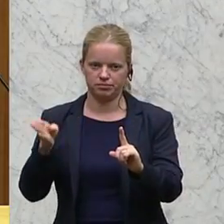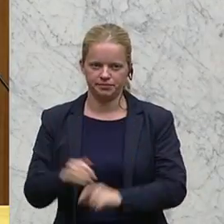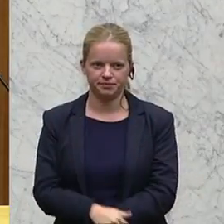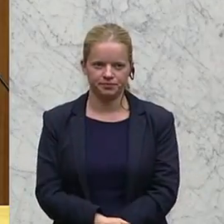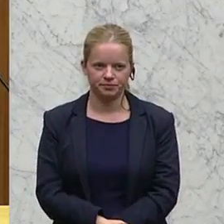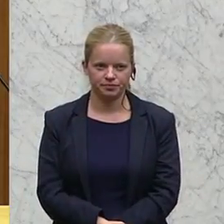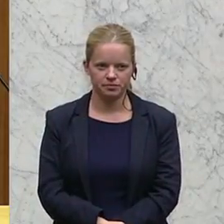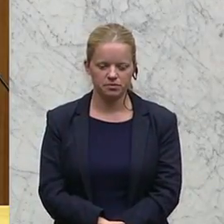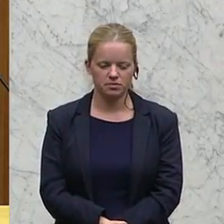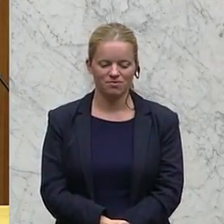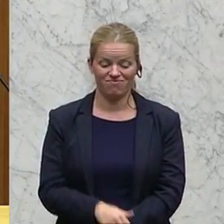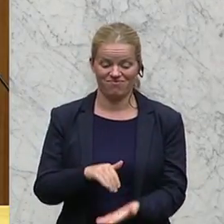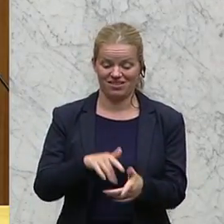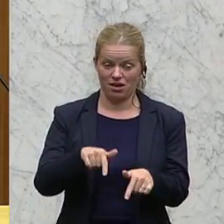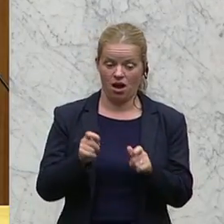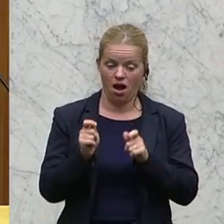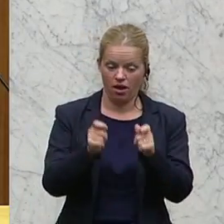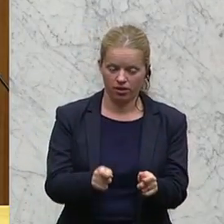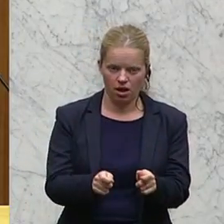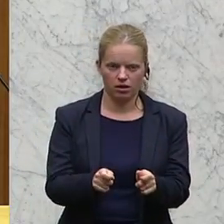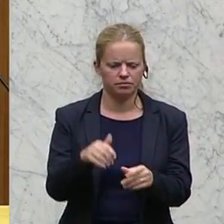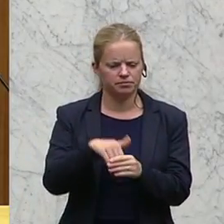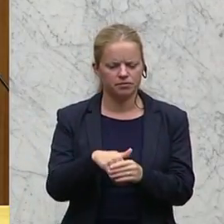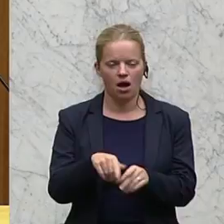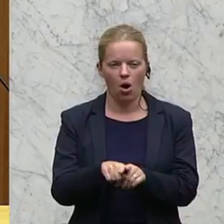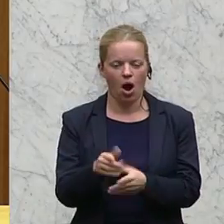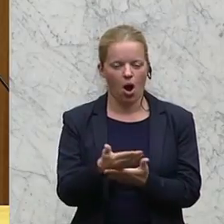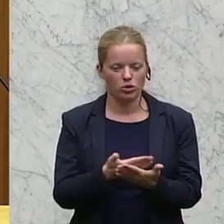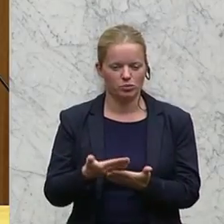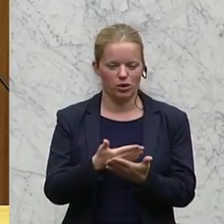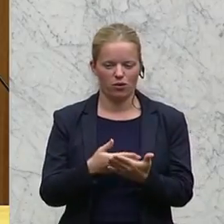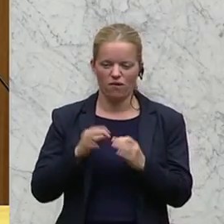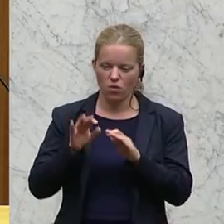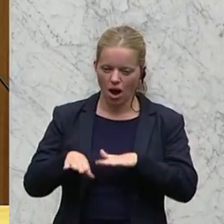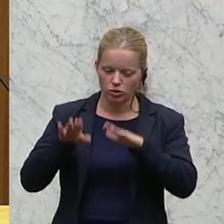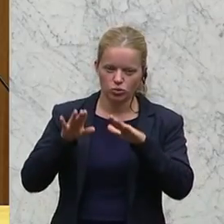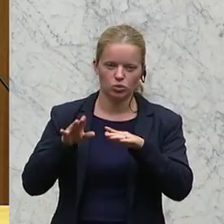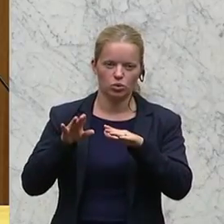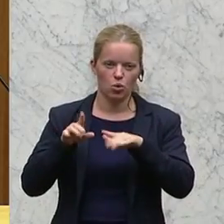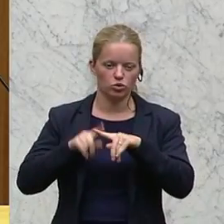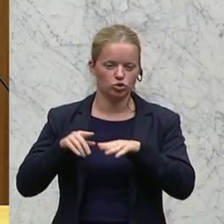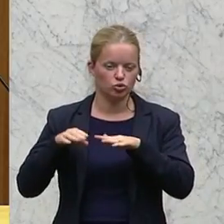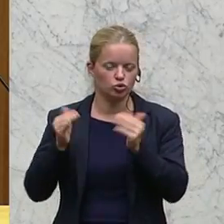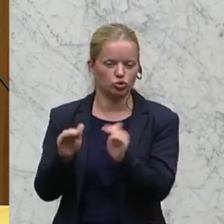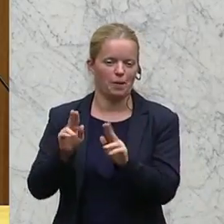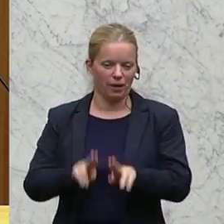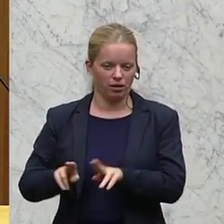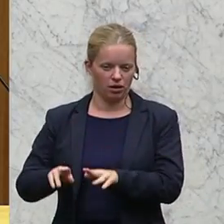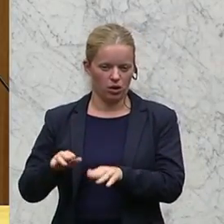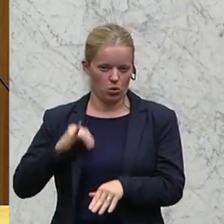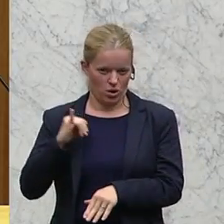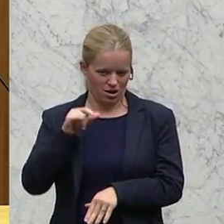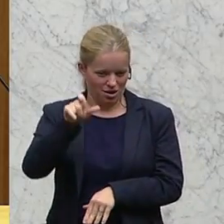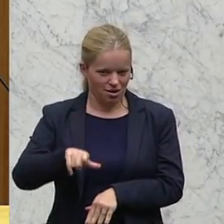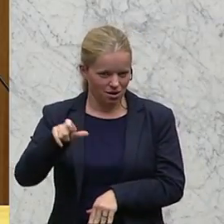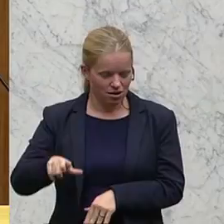Der gegenständliche Antrag befasst sich weiters mit der Ausbildung Asyl- und schutzberechtigter Jugendliche, wonach dieses